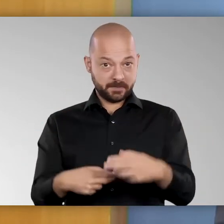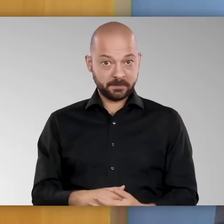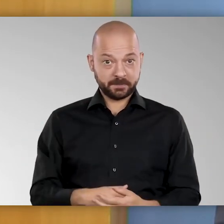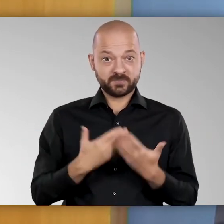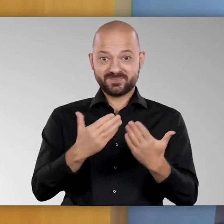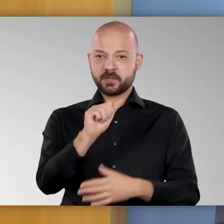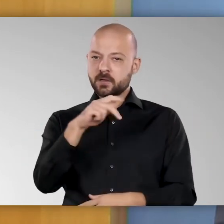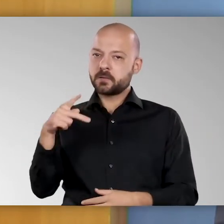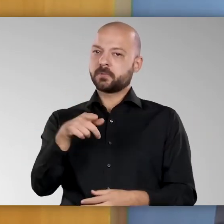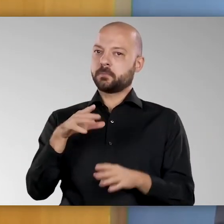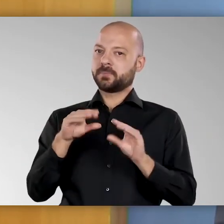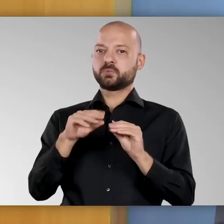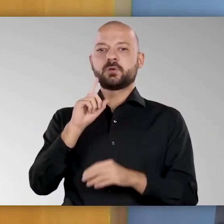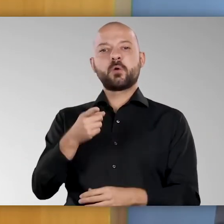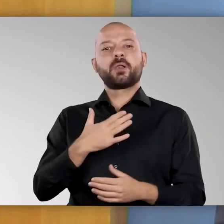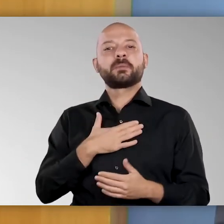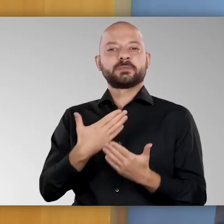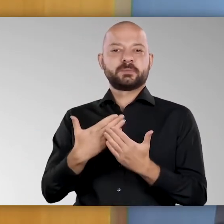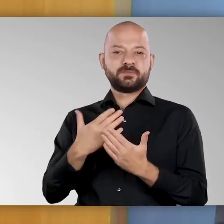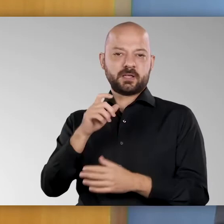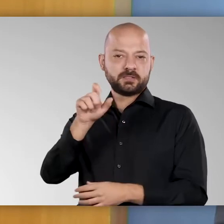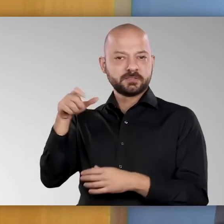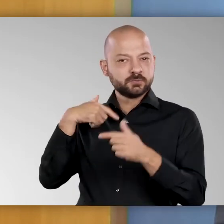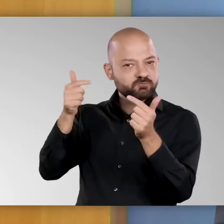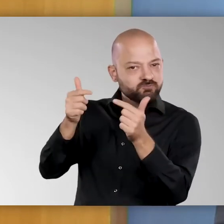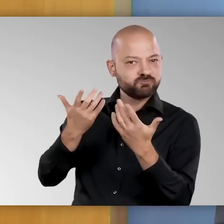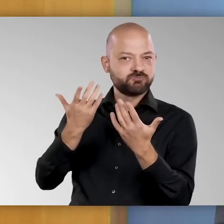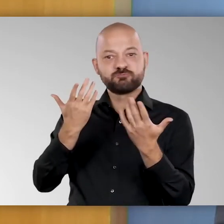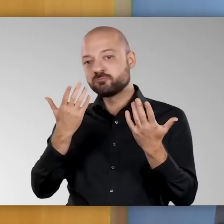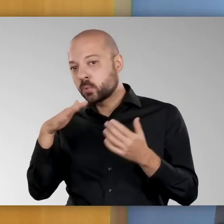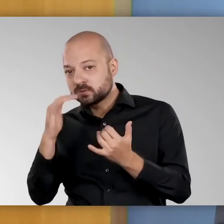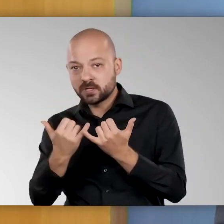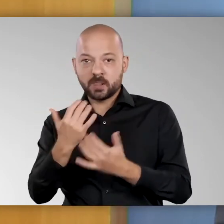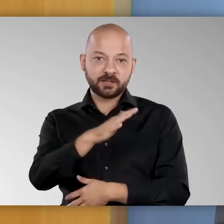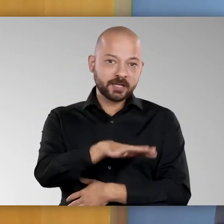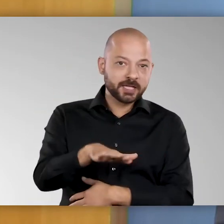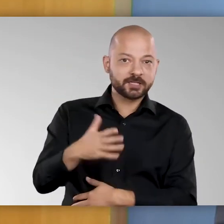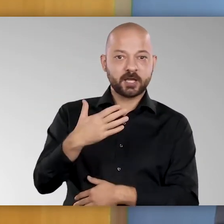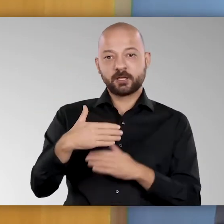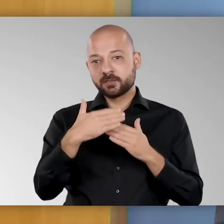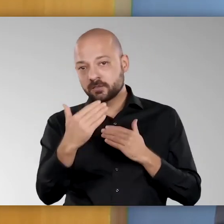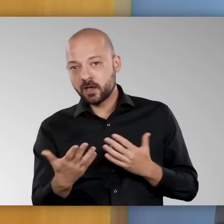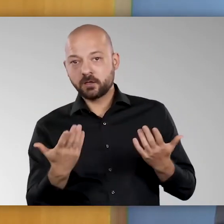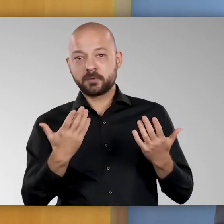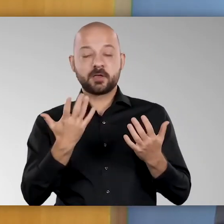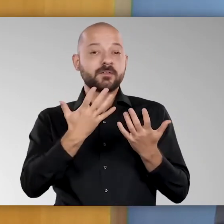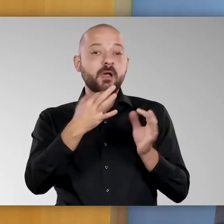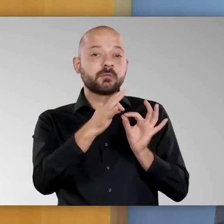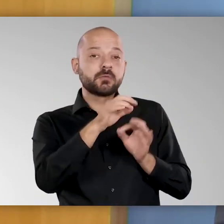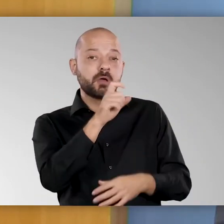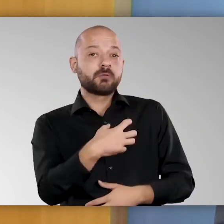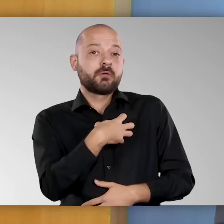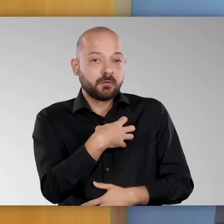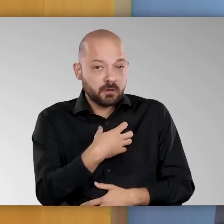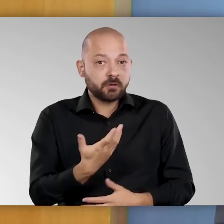durchbrochen werden. Für mich ist die Nutzung der App auch ein Liebesbeweis an alle, um die sie sich sorgen. Um ihre Großeltern, um ihre Kinder, um ihre